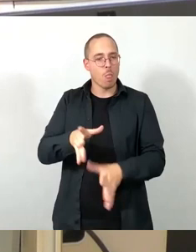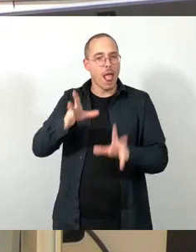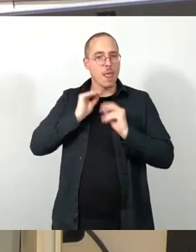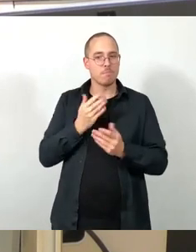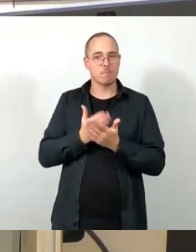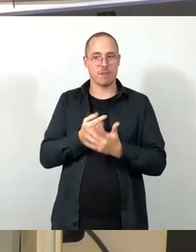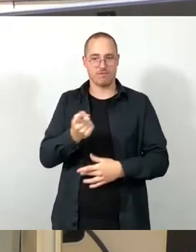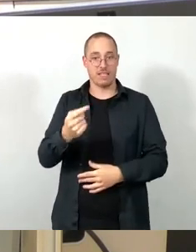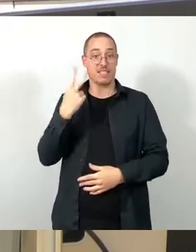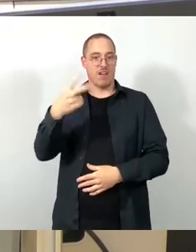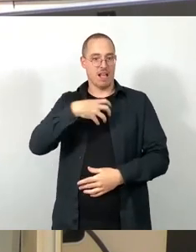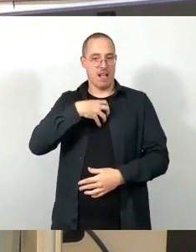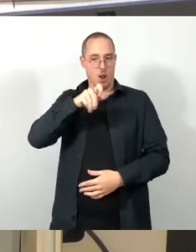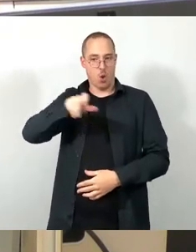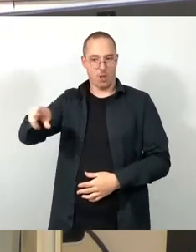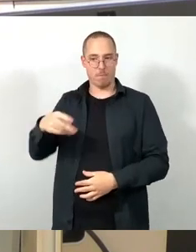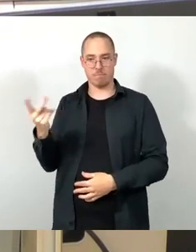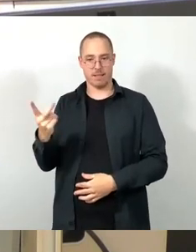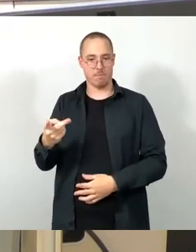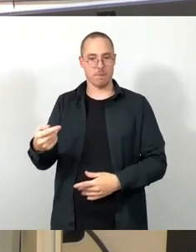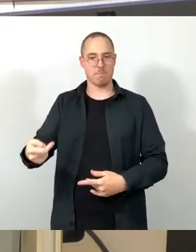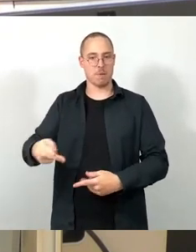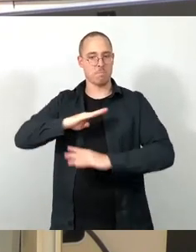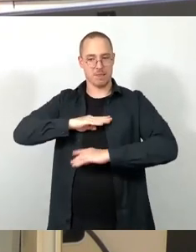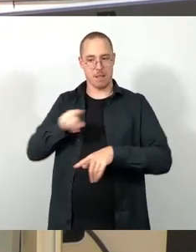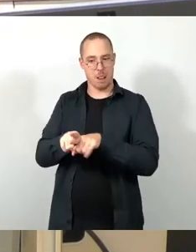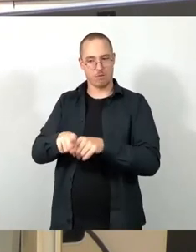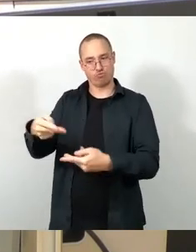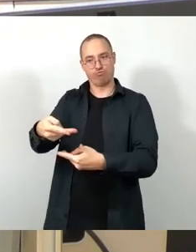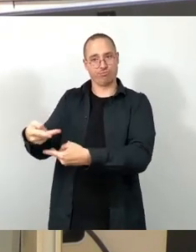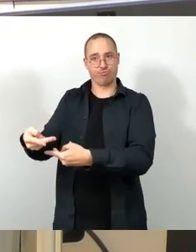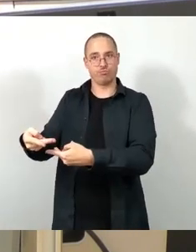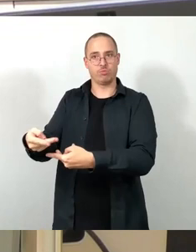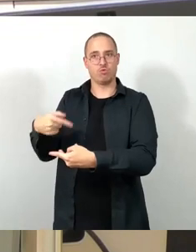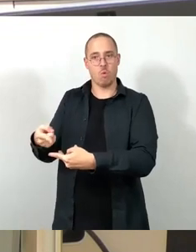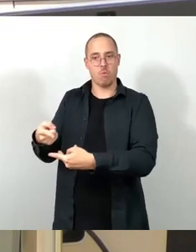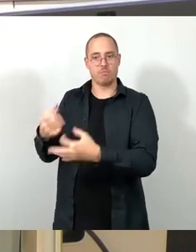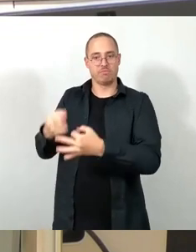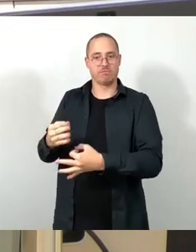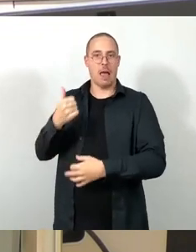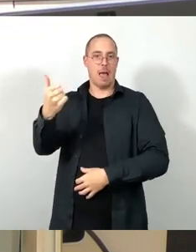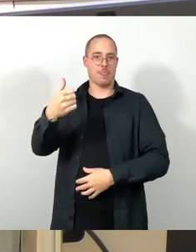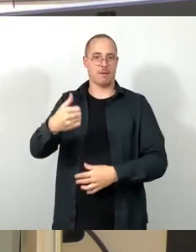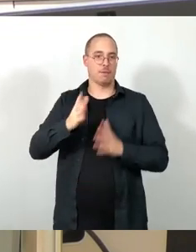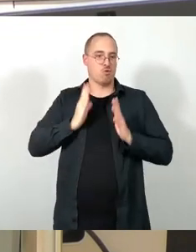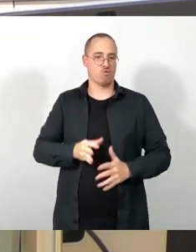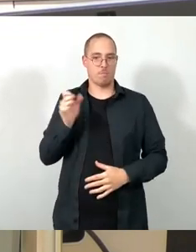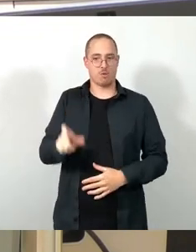Ich habe das noch nie erlebt. Sie haben recht, die Musikschulen brauchen unsere Unterstützung.